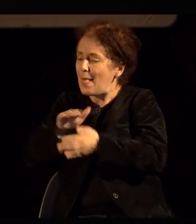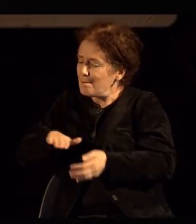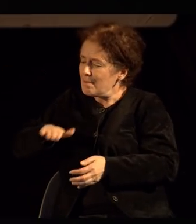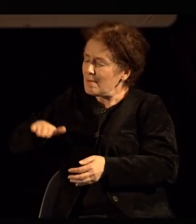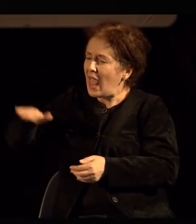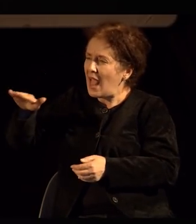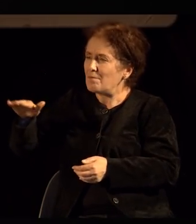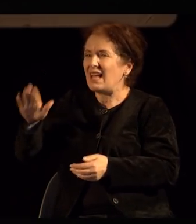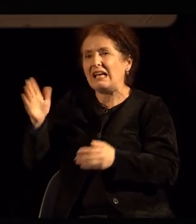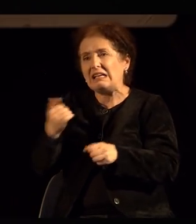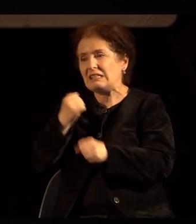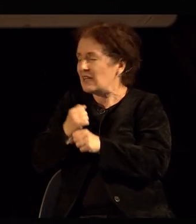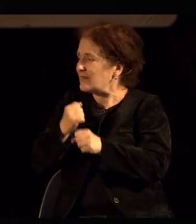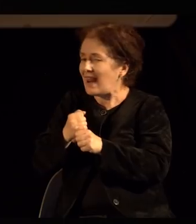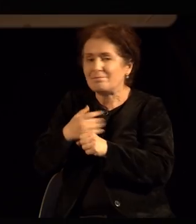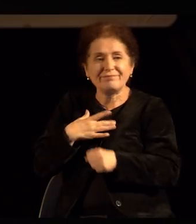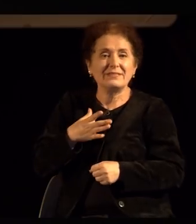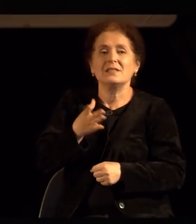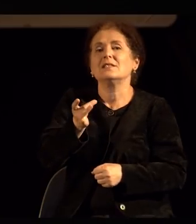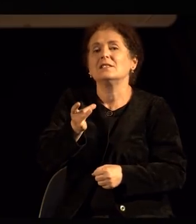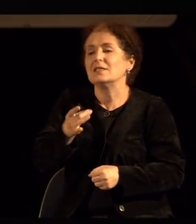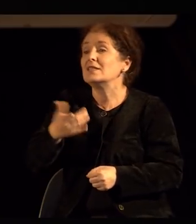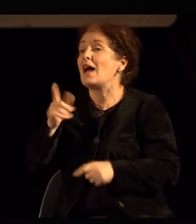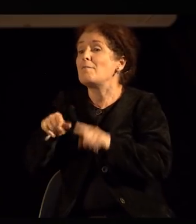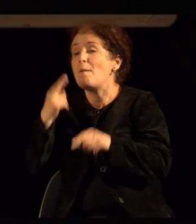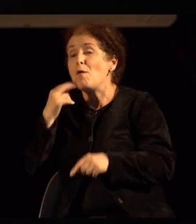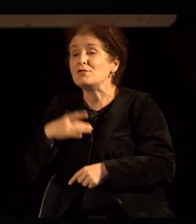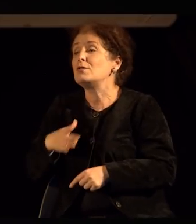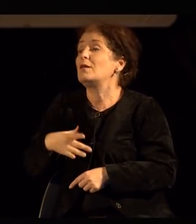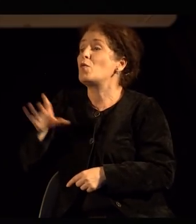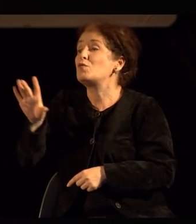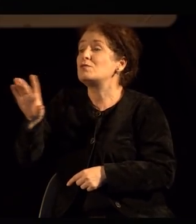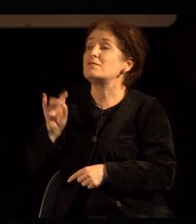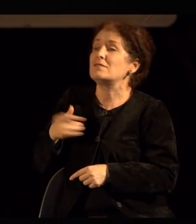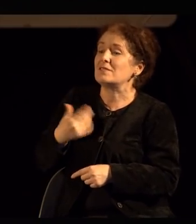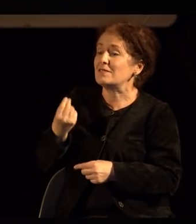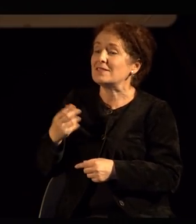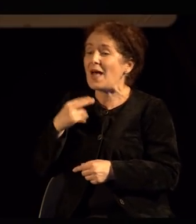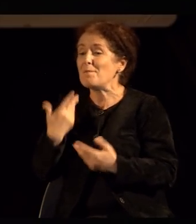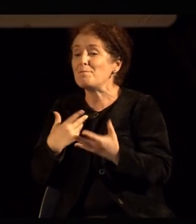имаше се ствара флуидин или со момчини и така натъка, но